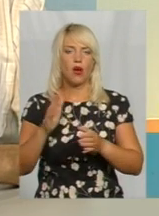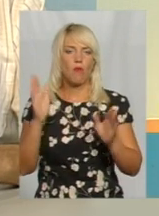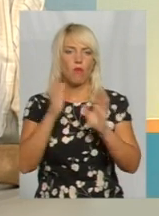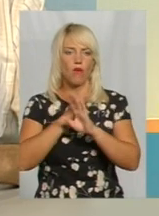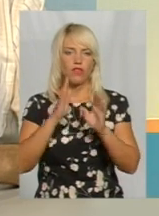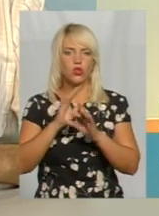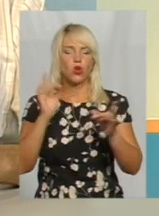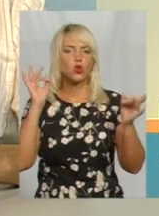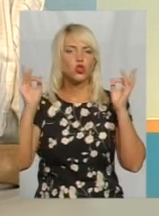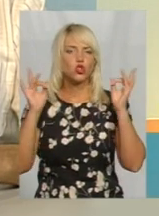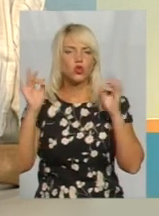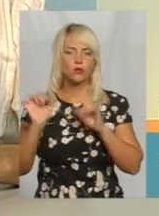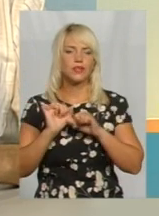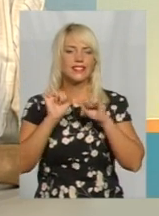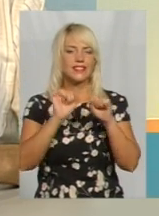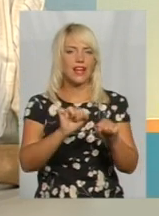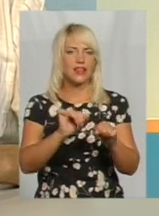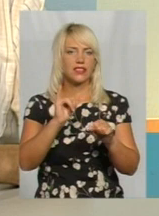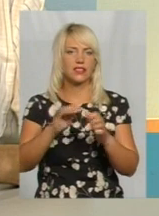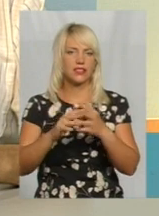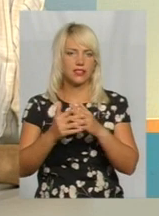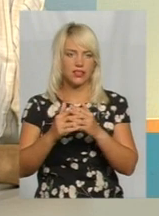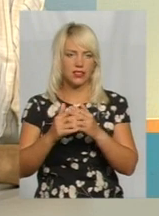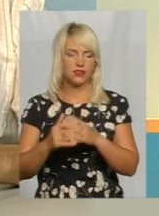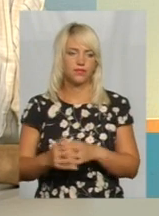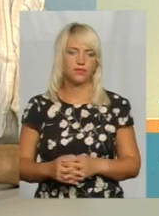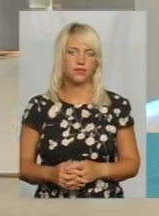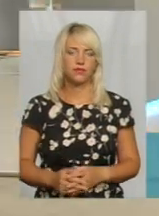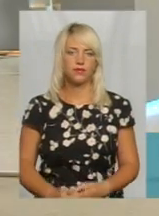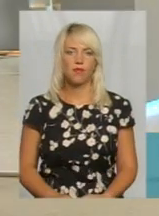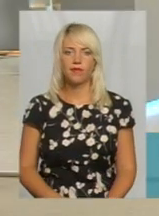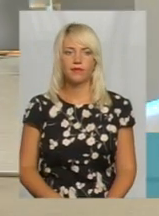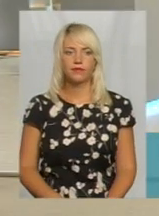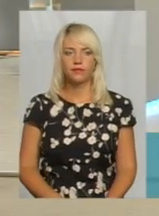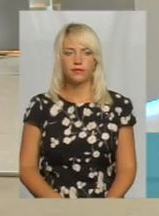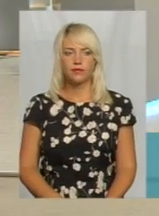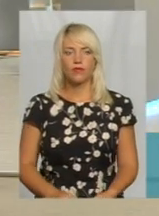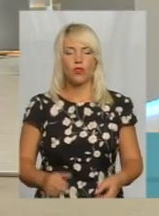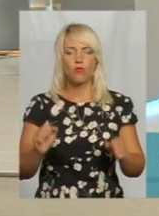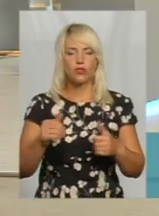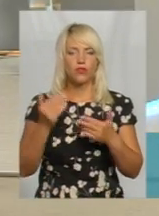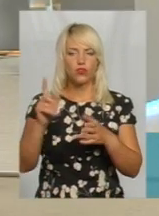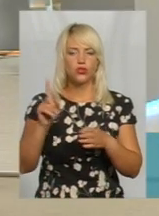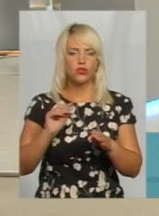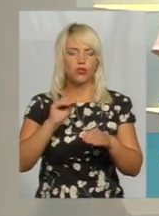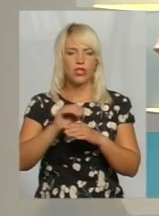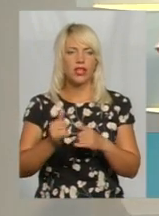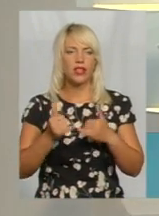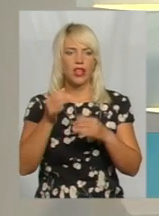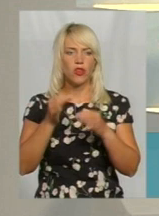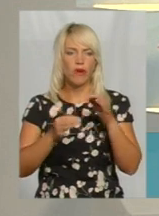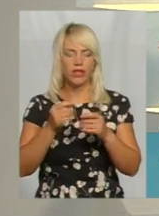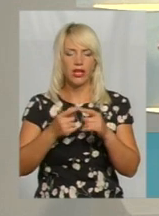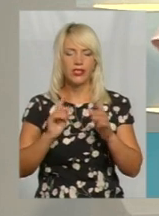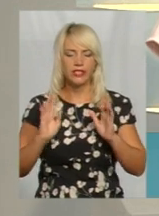в населених пунктах. Такі основні заходи їх мають. Пане Юрію, можливо, ви додасте для довкілля ці насадження